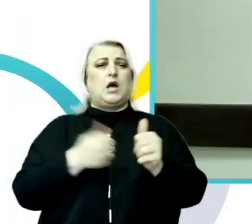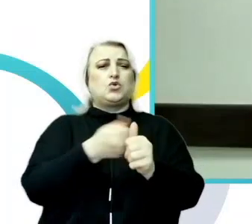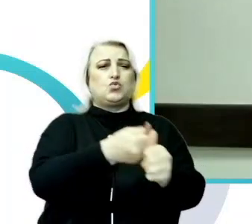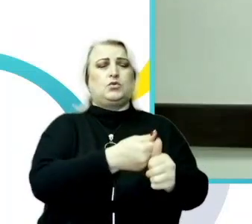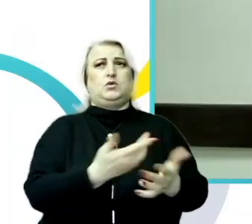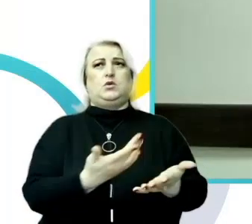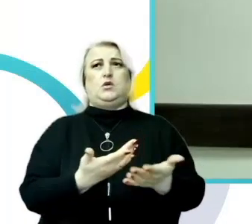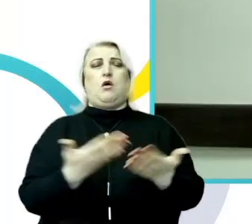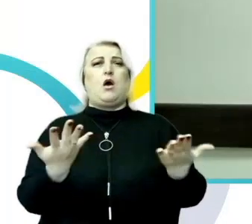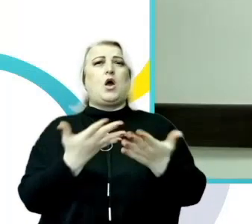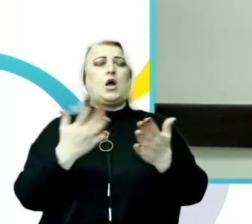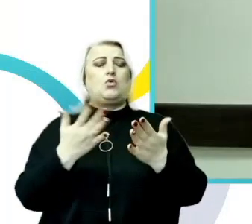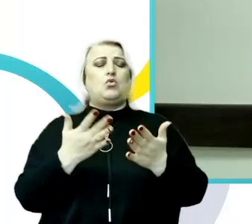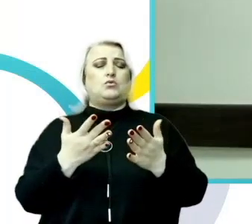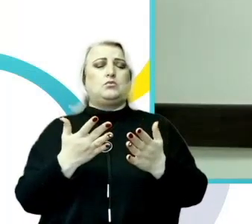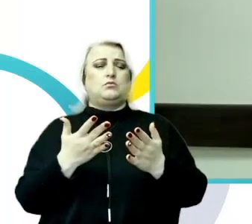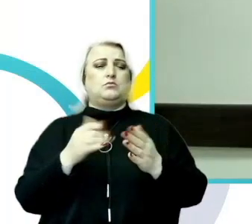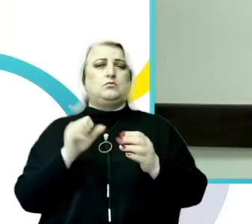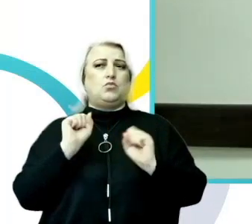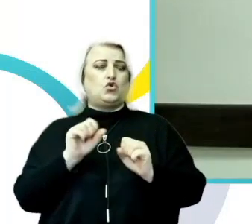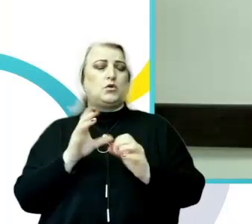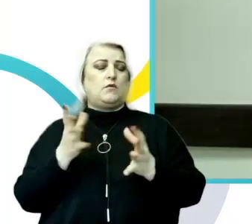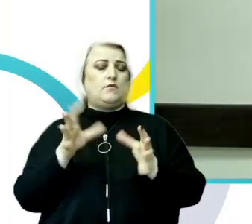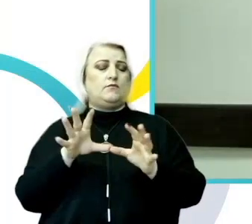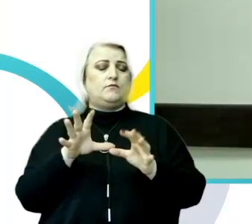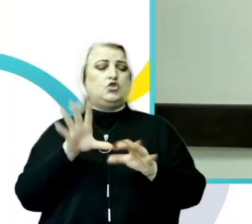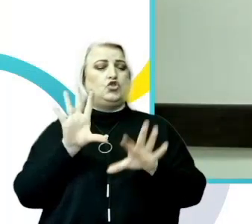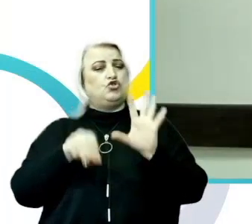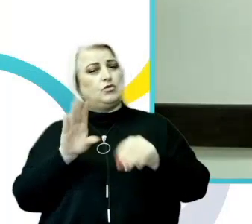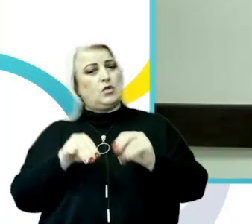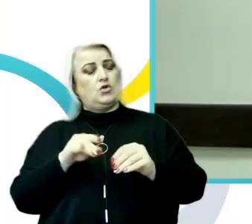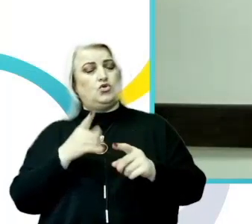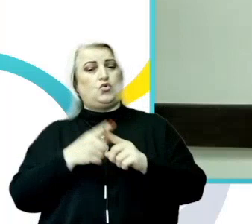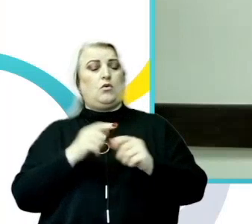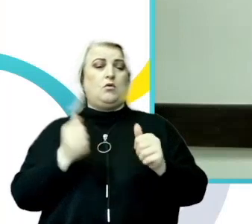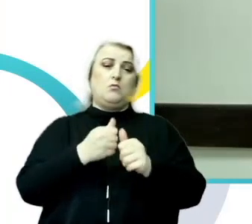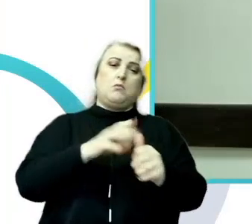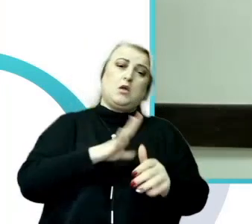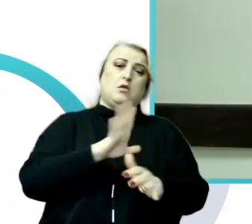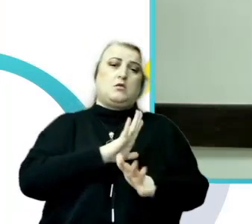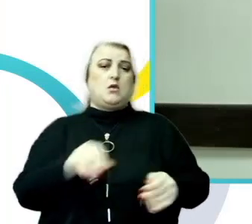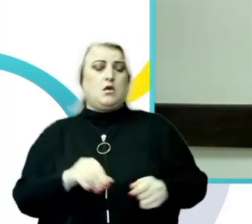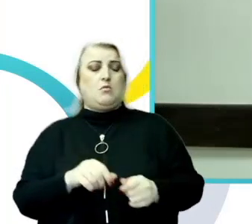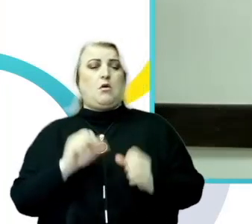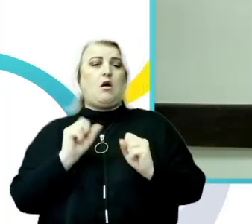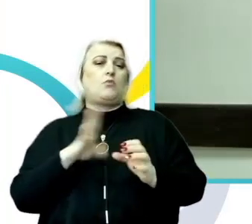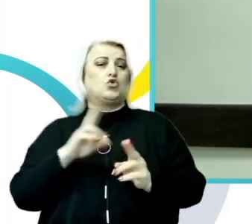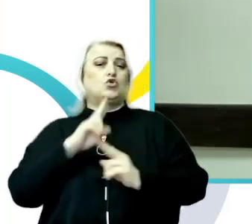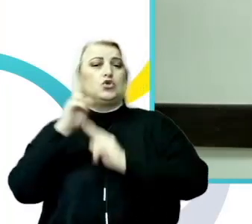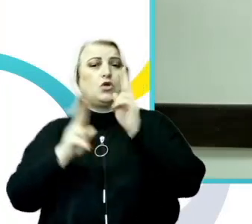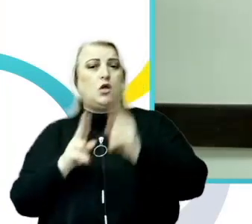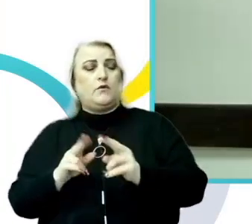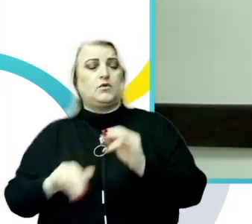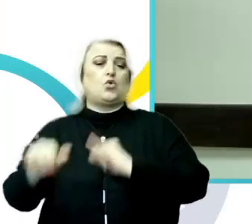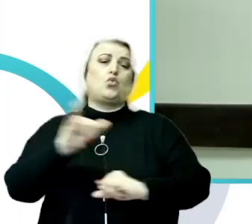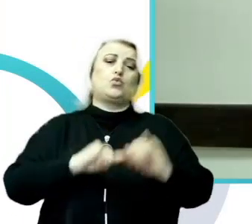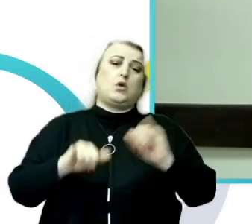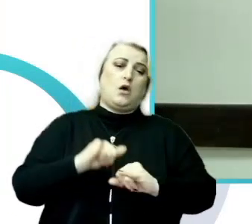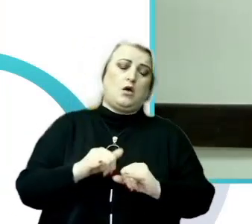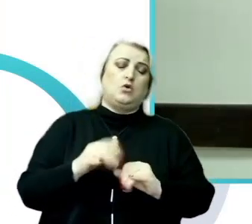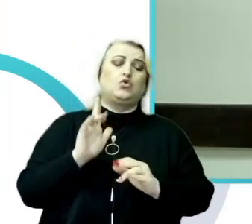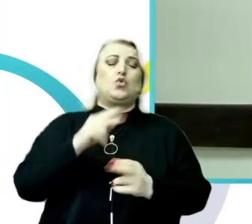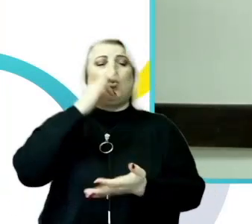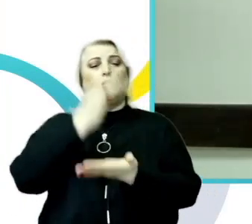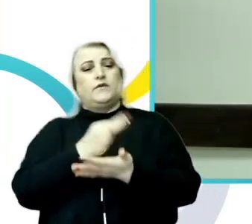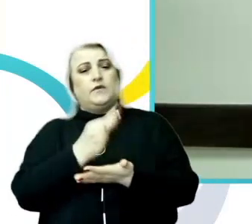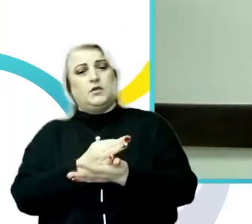hărțuire, cum și unde se poate raporta un caz de hărțuire și care sunt instituțiile, organele